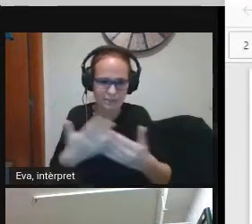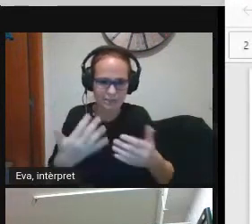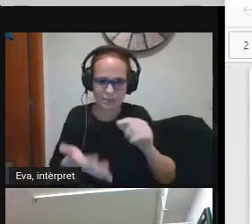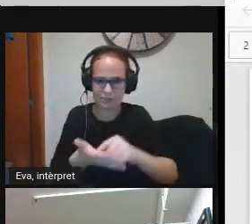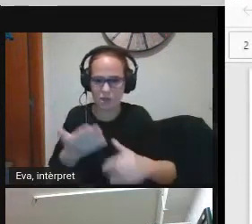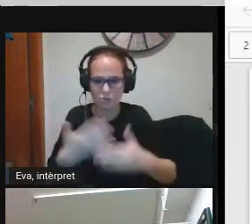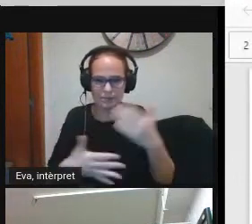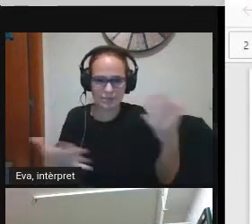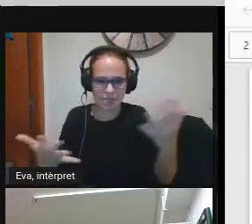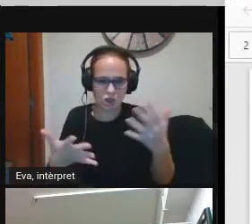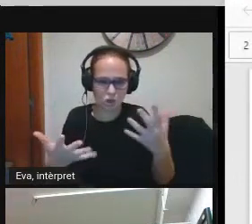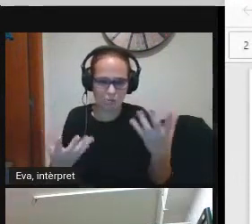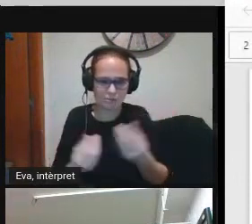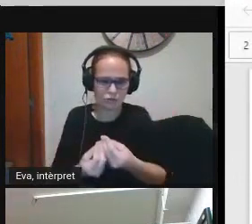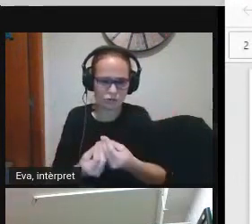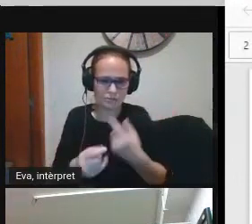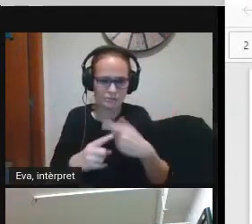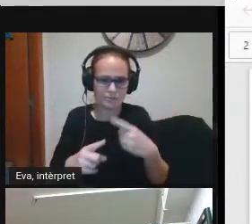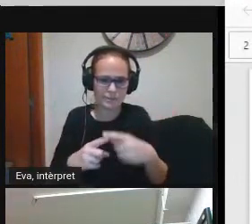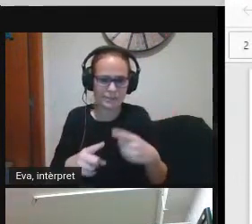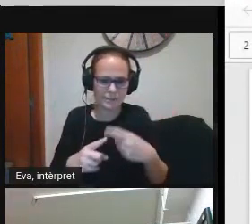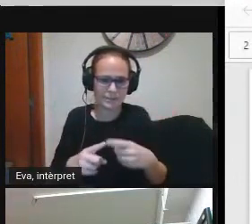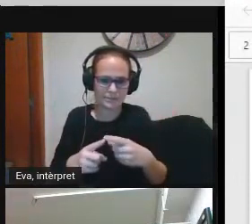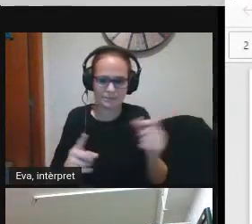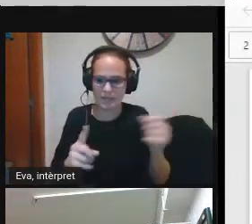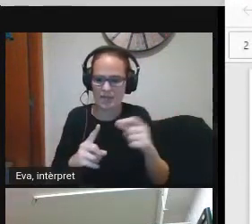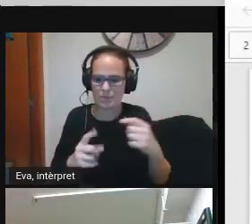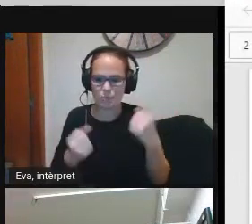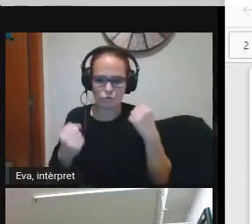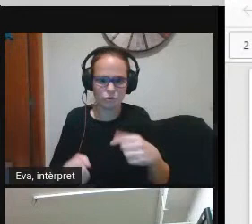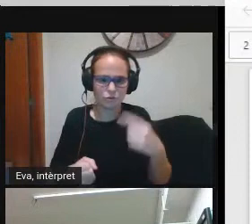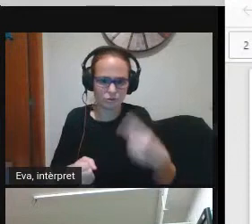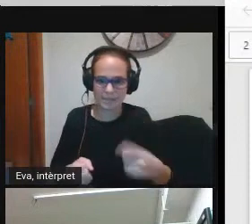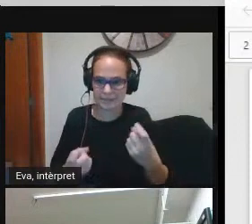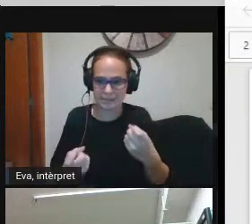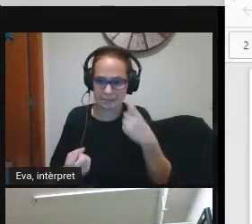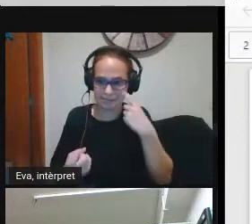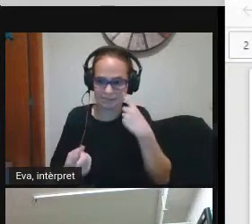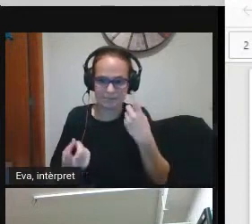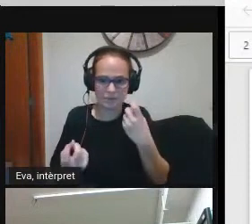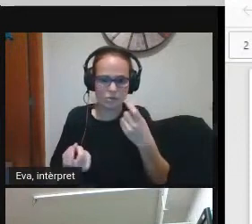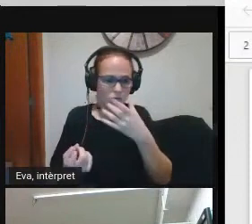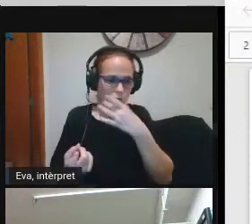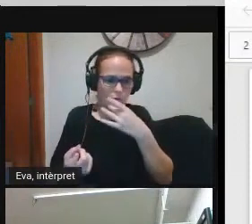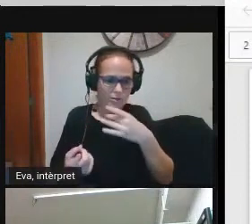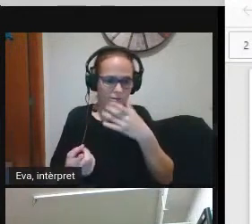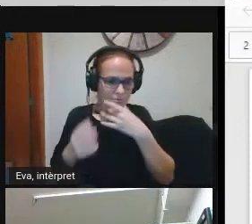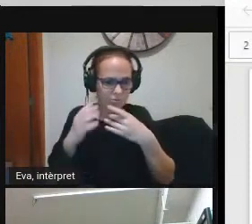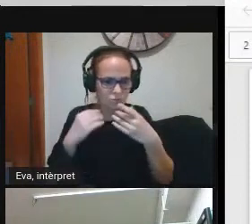de partida amb tot teníem inputs molt positius i havíem de conèixer aquest punt de partida